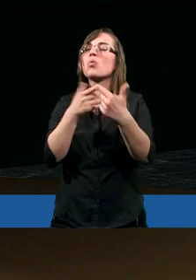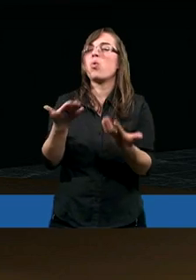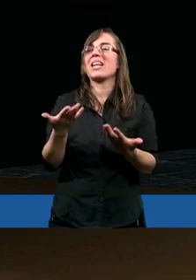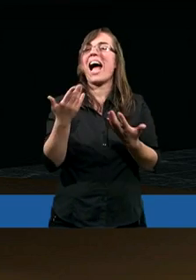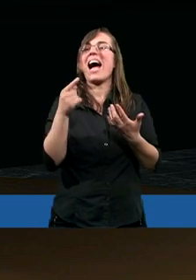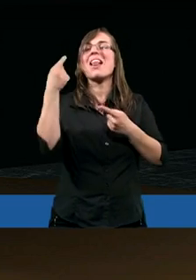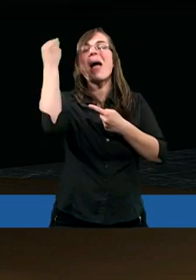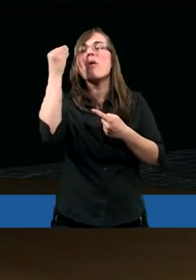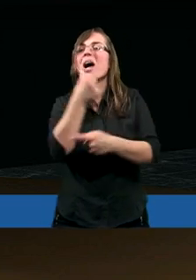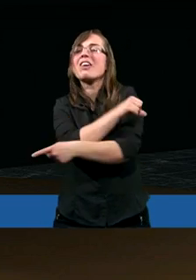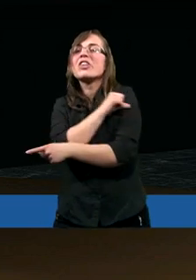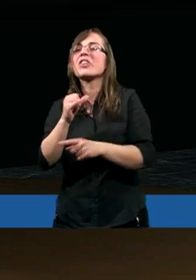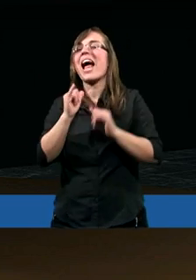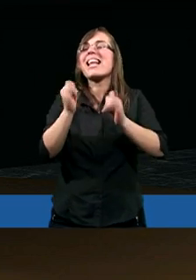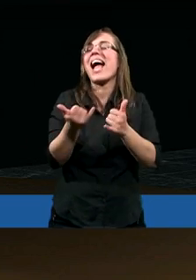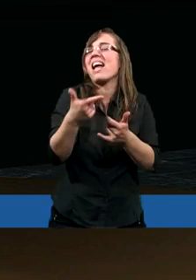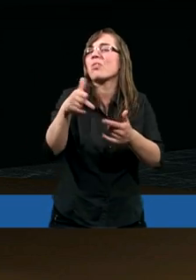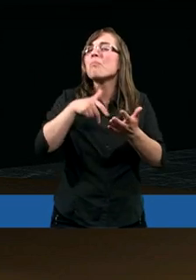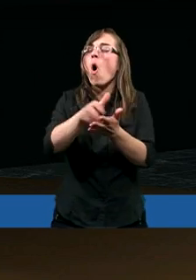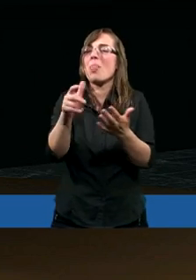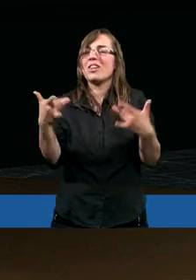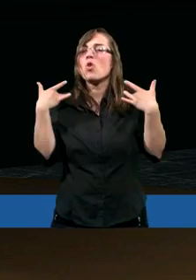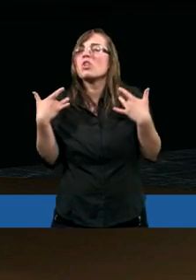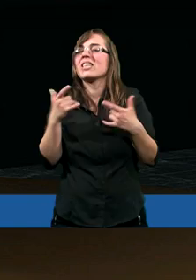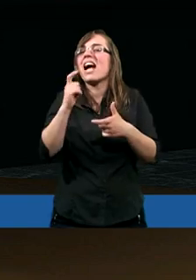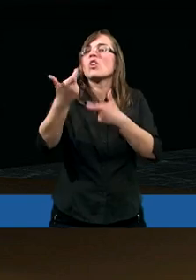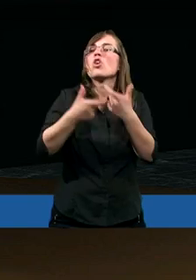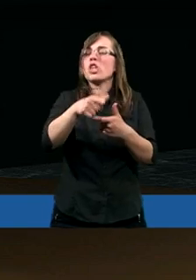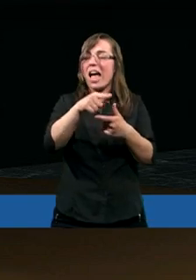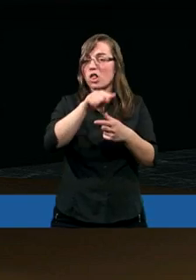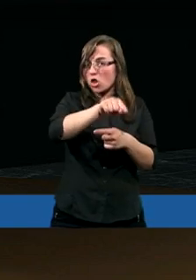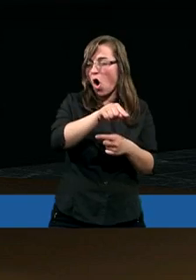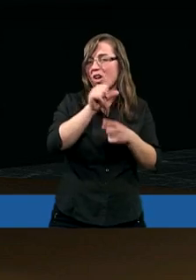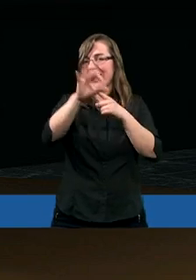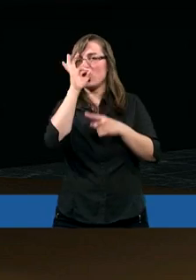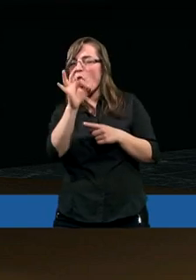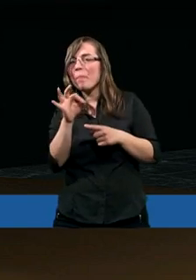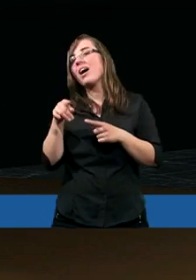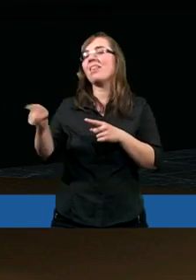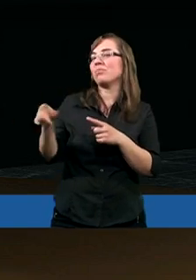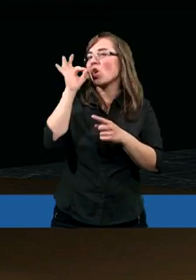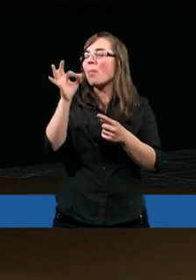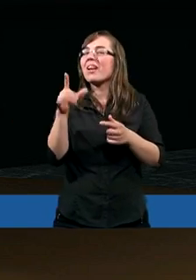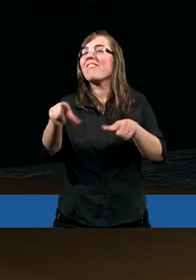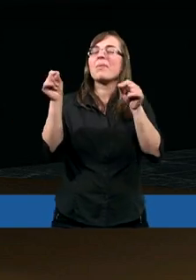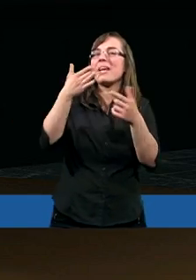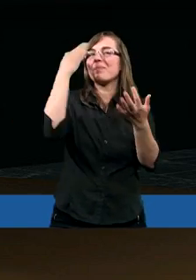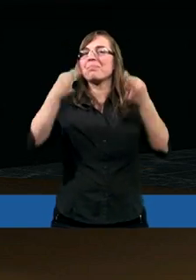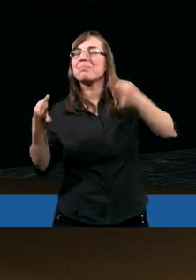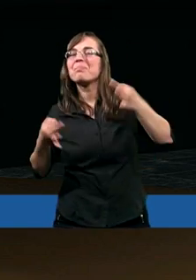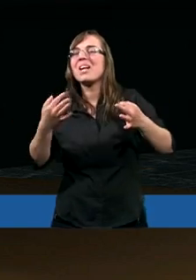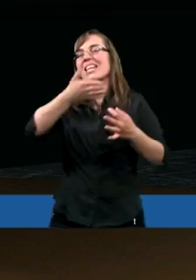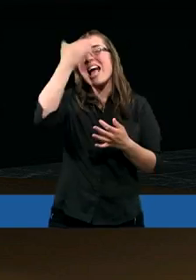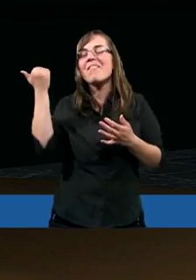chrześcijańska, że z jednej strony wiemy, co jest dobre i chcemy czynić dobre, a z drugiej strony nasza ta cielesna